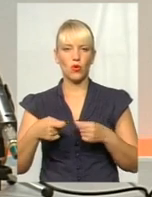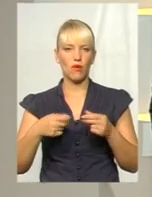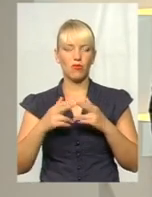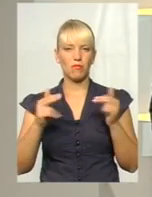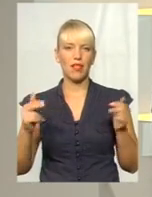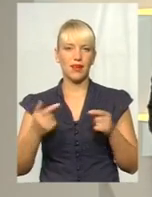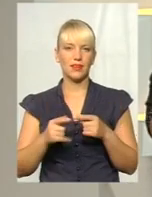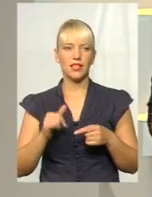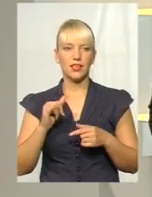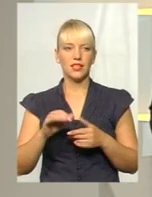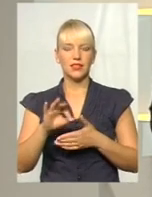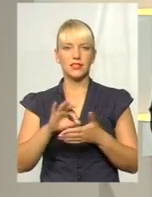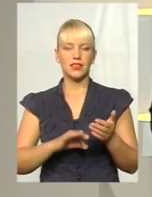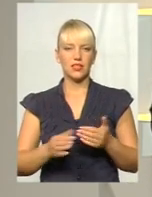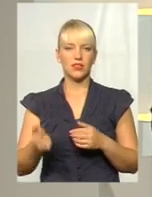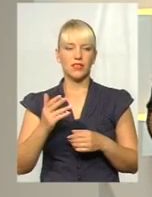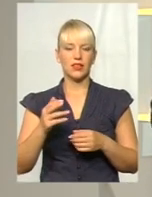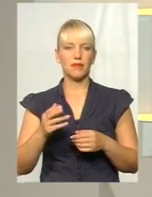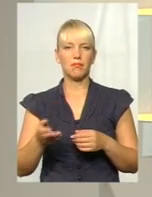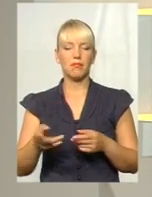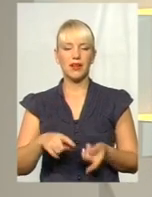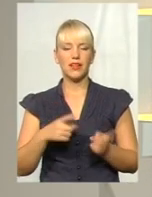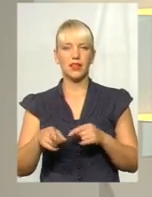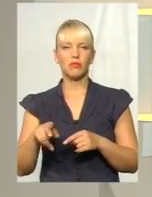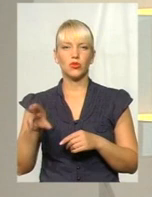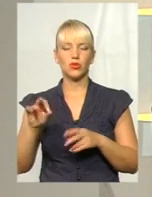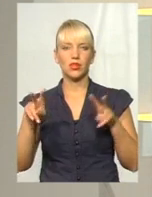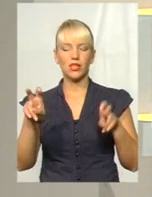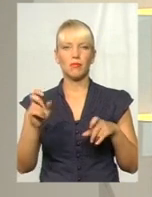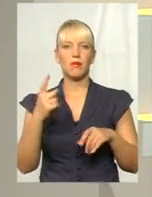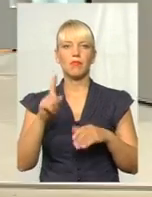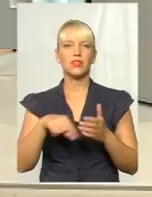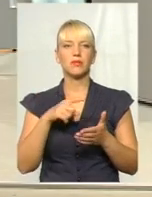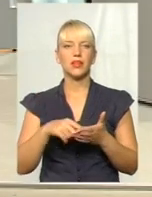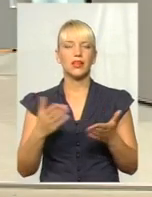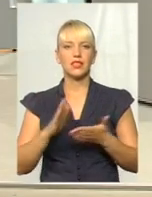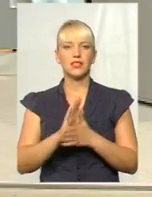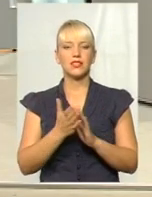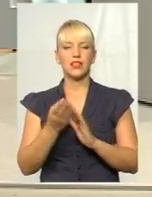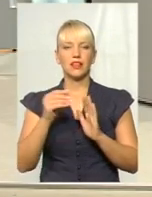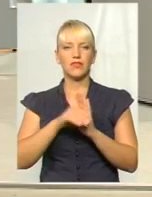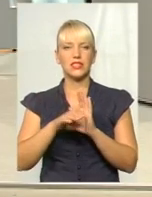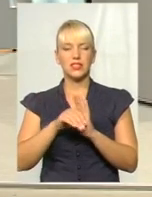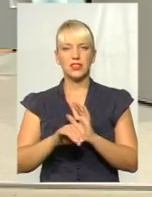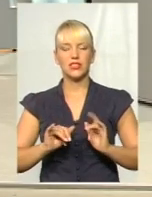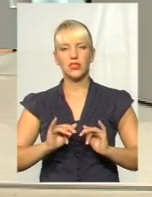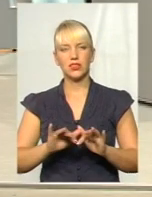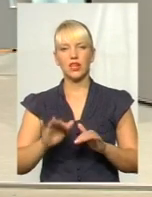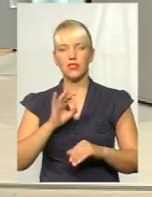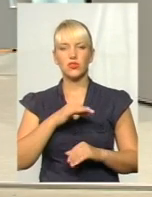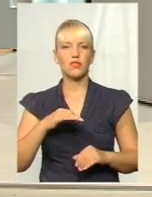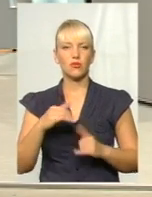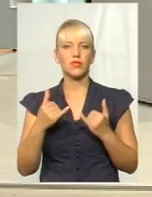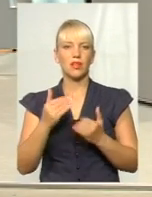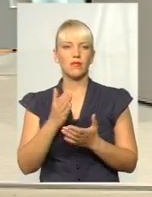вітати. І давайте одразу перейдемо до теми. І перше питання. Який стан інвестиційної діяльності в області ми маємо на